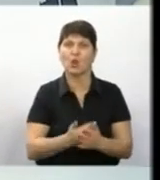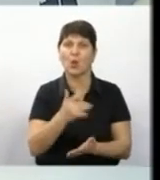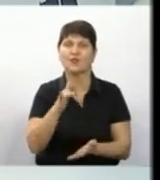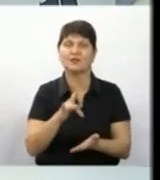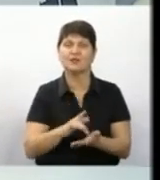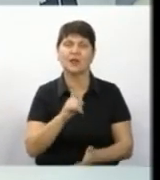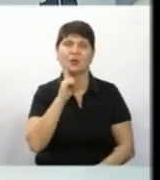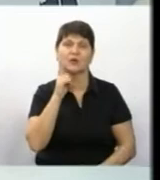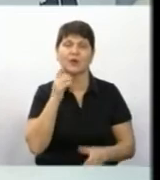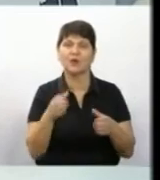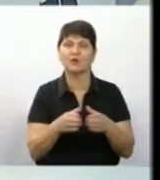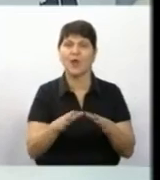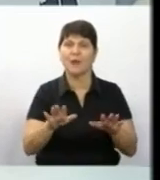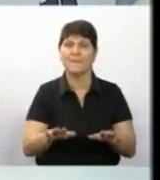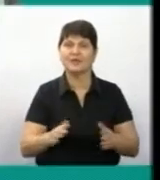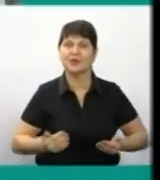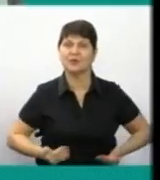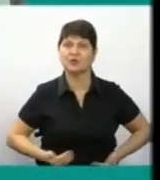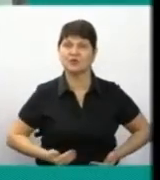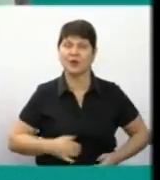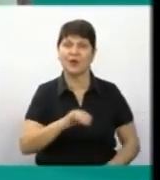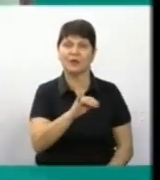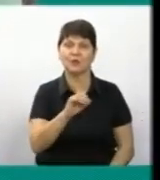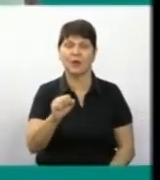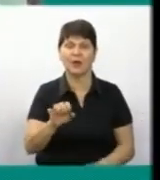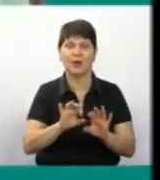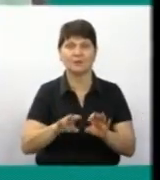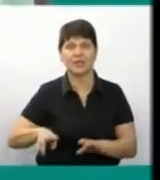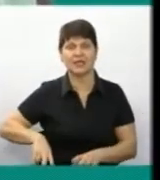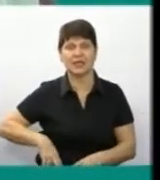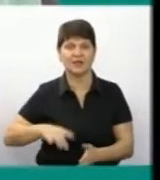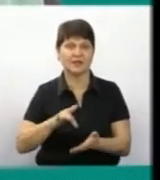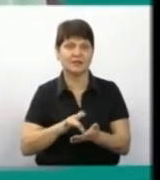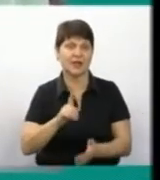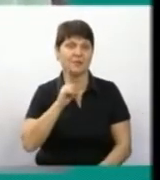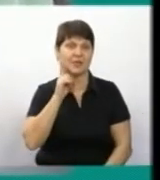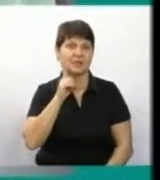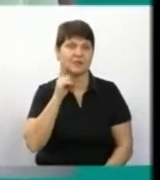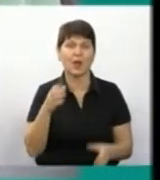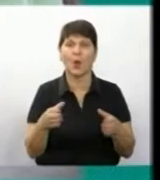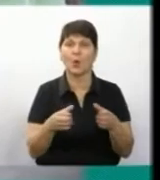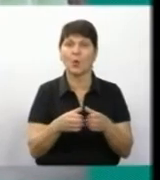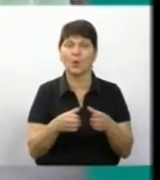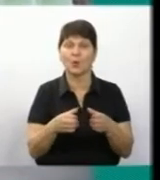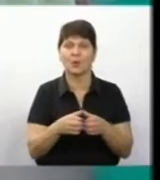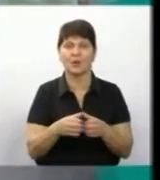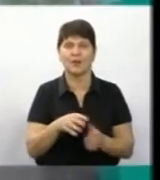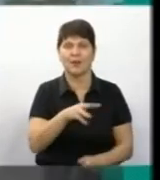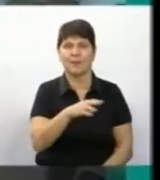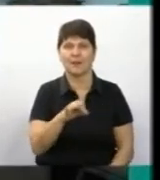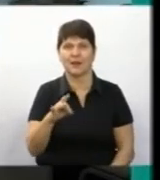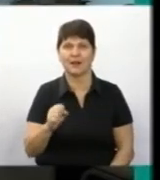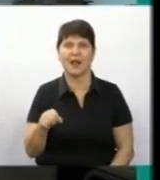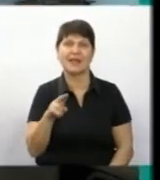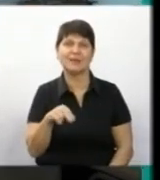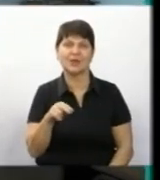підліткових клубів за місцем проживання. Про це Суспільному розповів директор центру підліткових клубів за місцем проживання Дмитро Мира. За